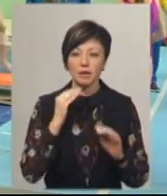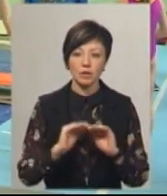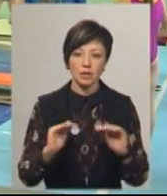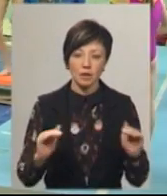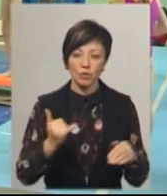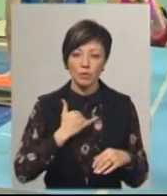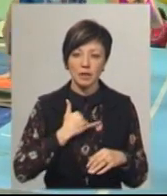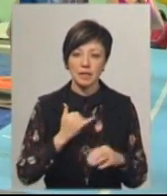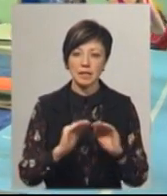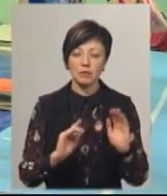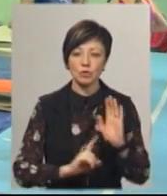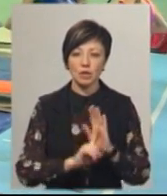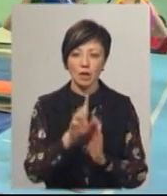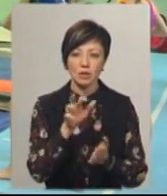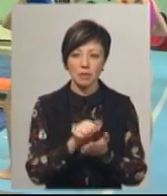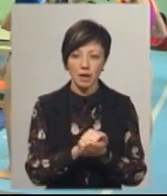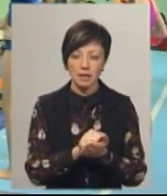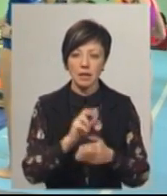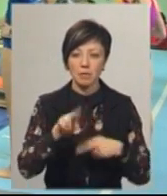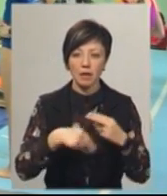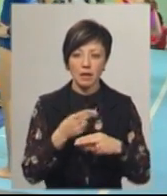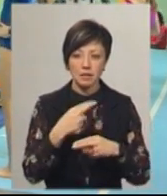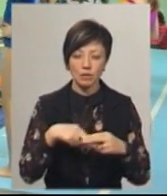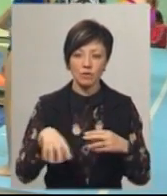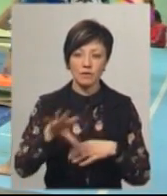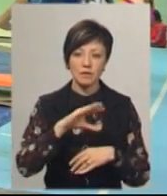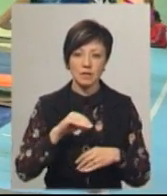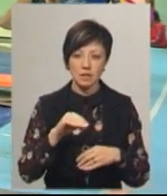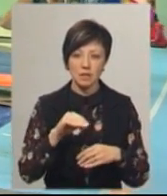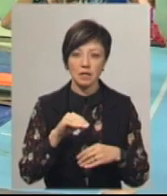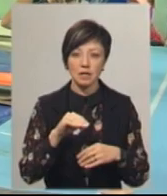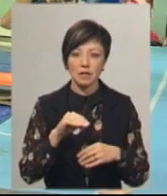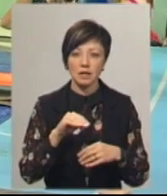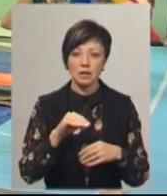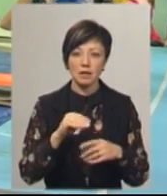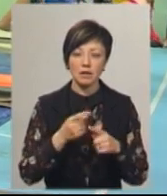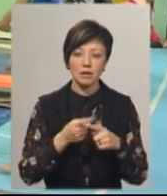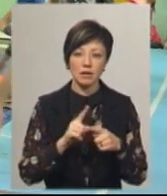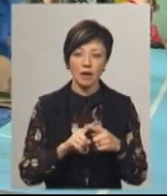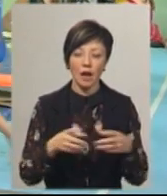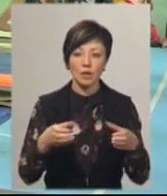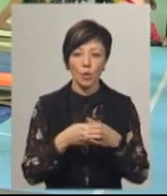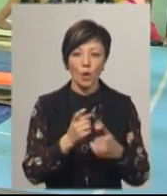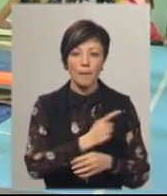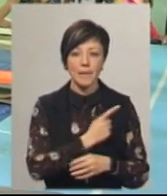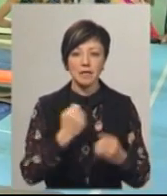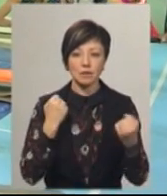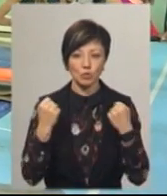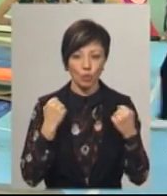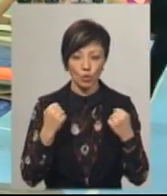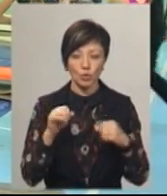мене дітки, які починають займатися гімнастикою, вони майже всі доходять до майстер-спорту.